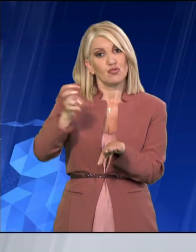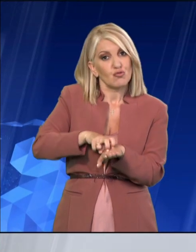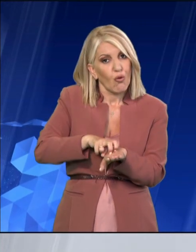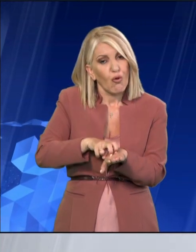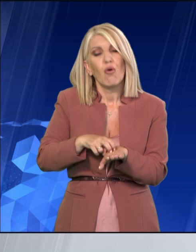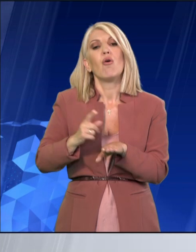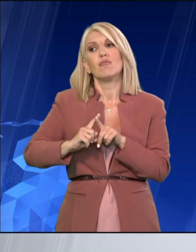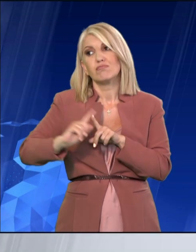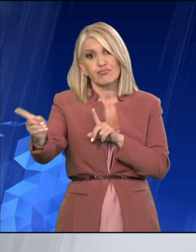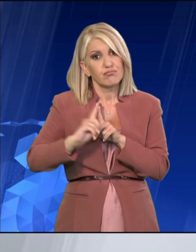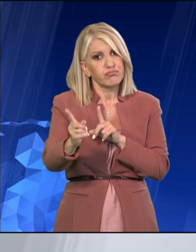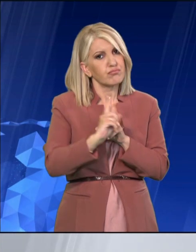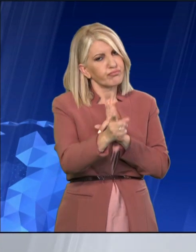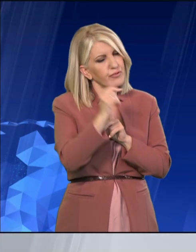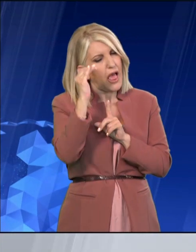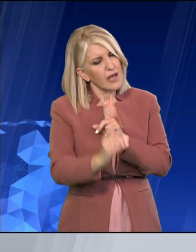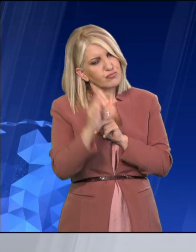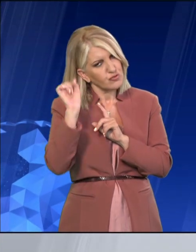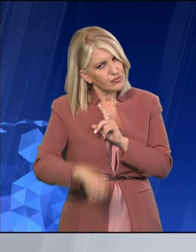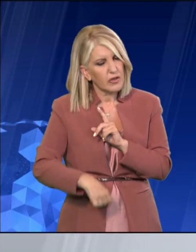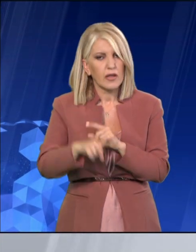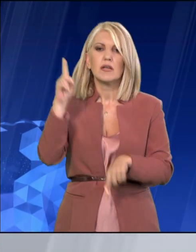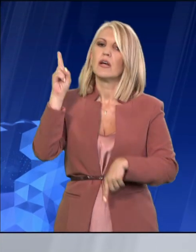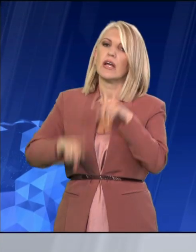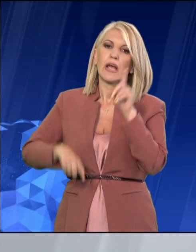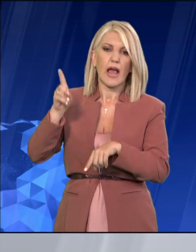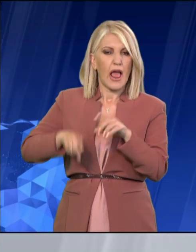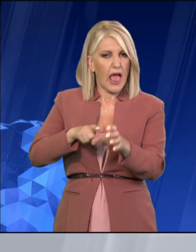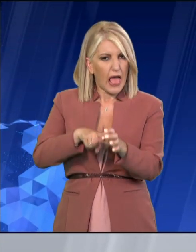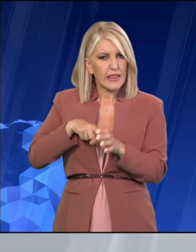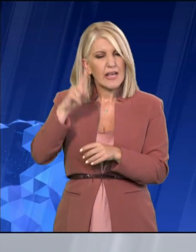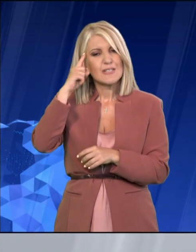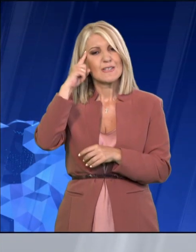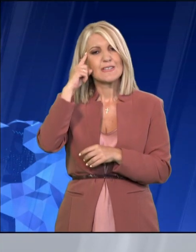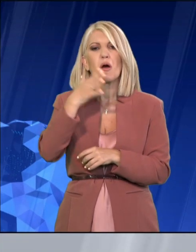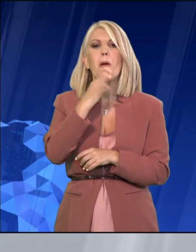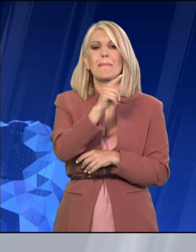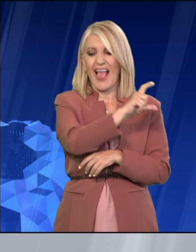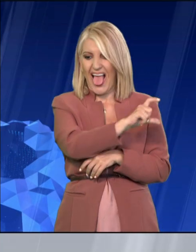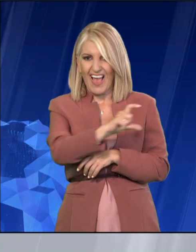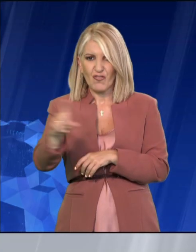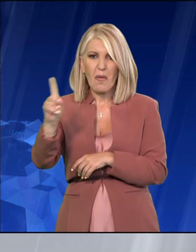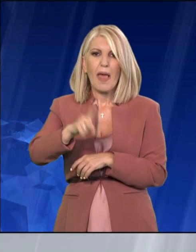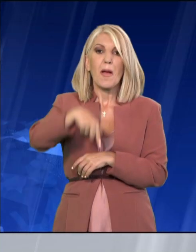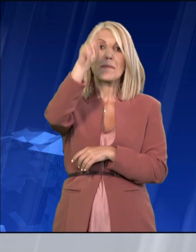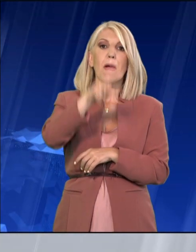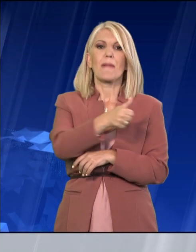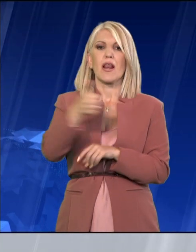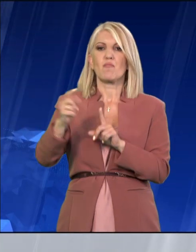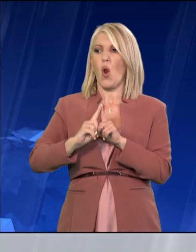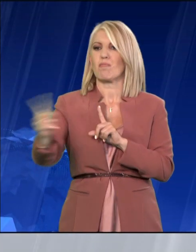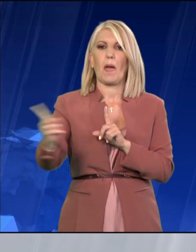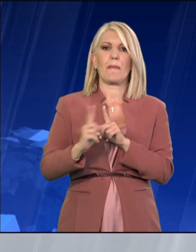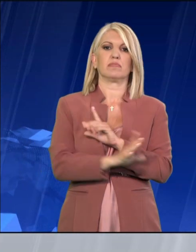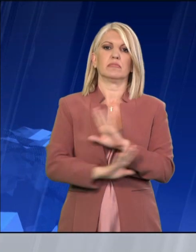να επιστρέψουν από αυτόν. Υπάρχουν και κάποιες οι οποίες νομίζουν ότι με μικροπροσφορές συγκεκριμένων